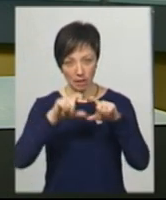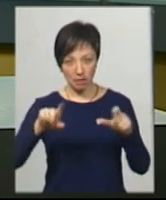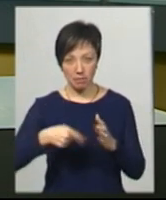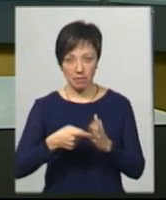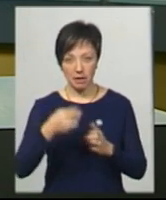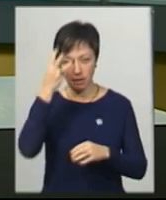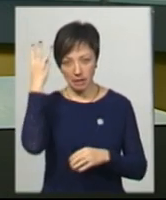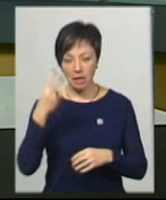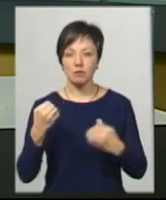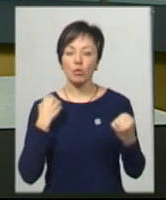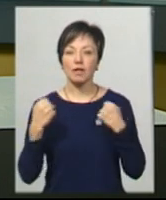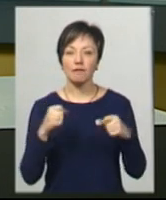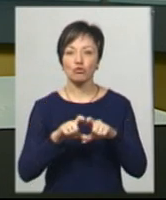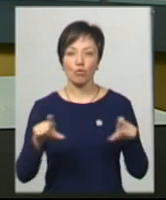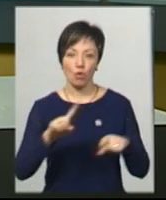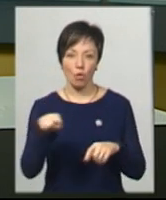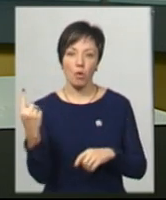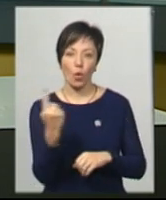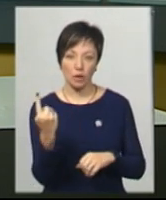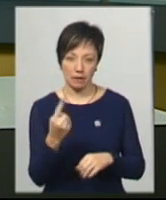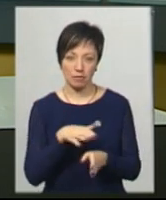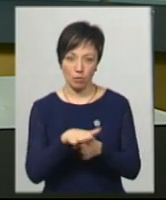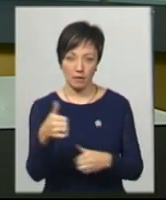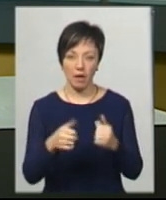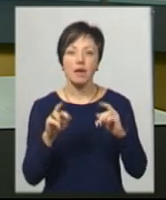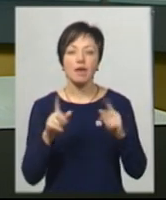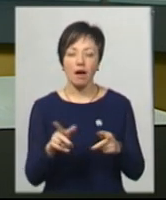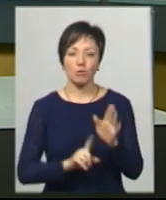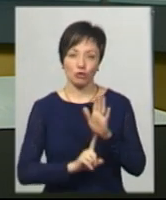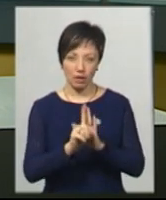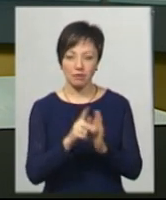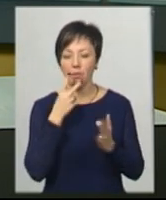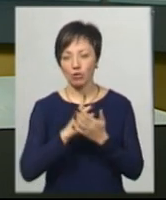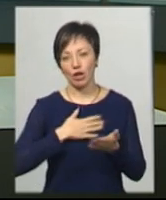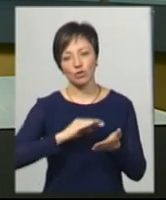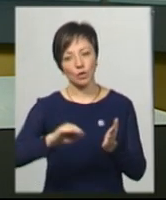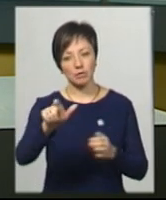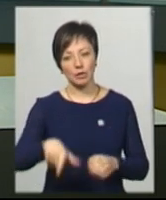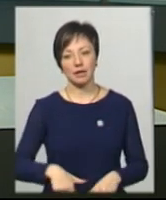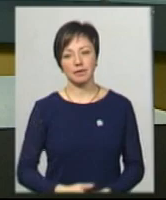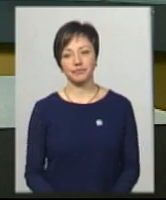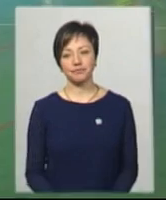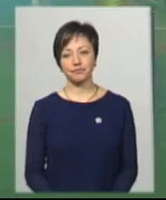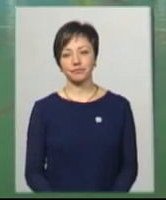відбувається в дитячій юнацькій спортивній школі номер один. Як стартувала спартакеада, бачив Андрій Гуменний.